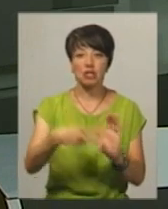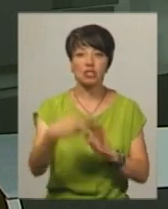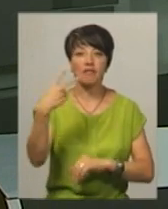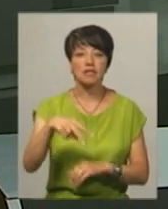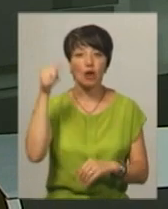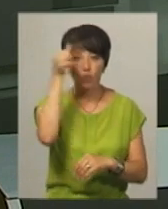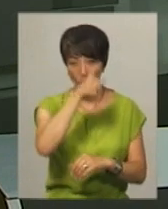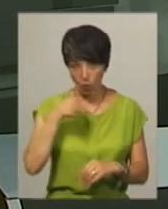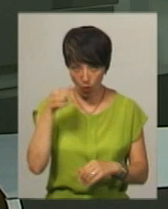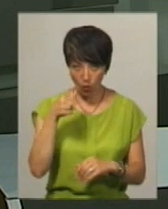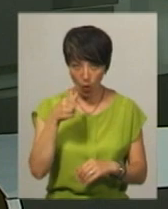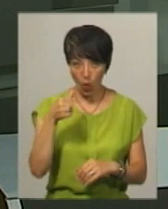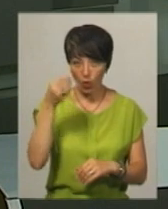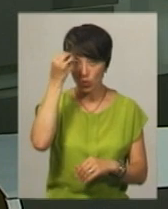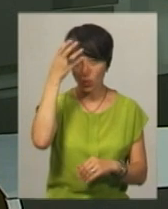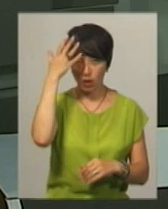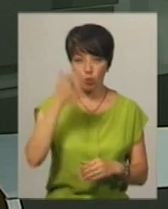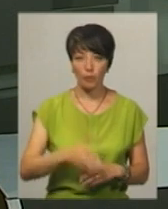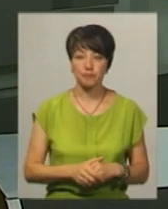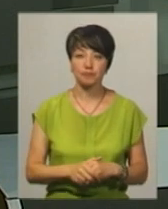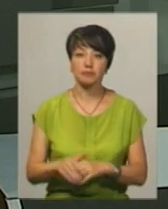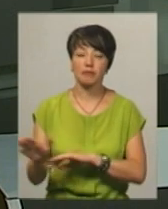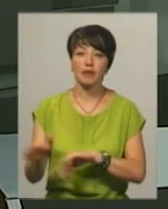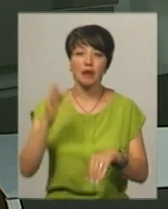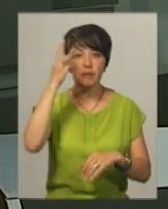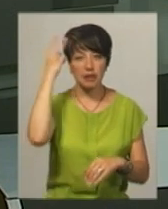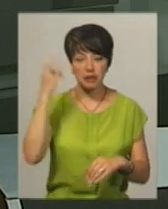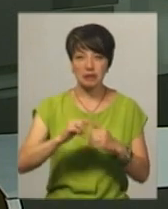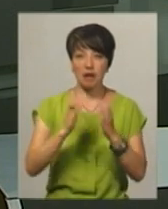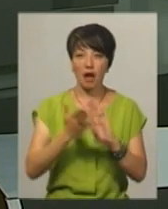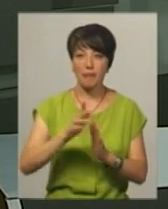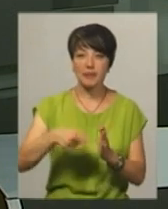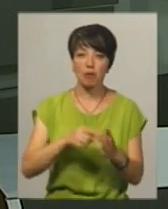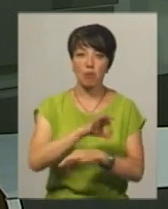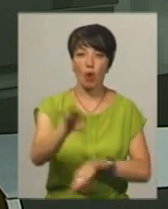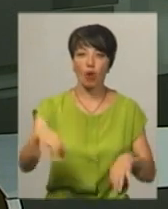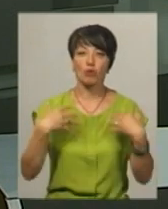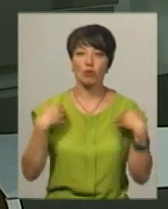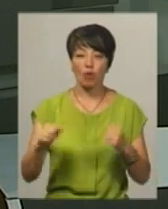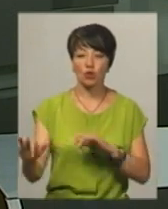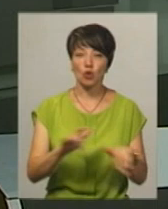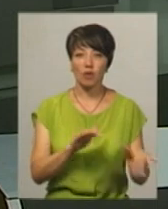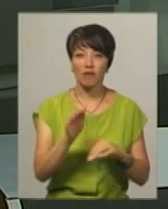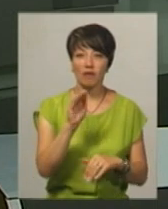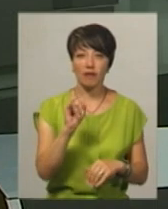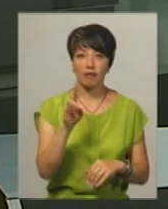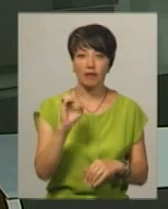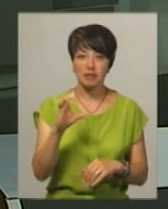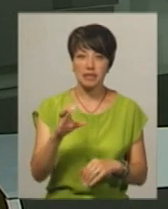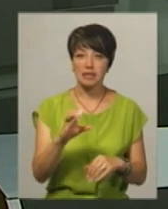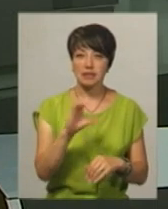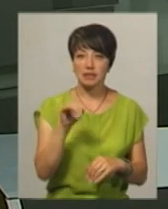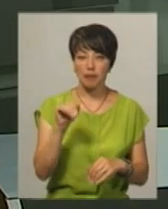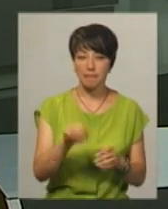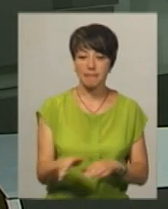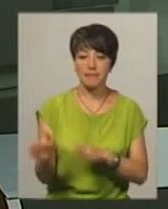року у Токіо. Хмельницький загальноміський проєкт оздоровчих руханок «Фітнес-сіті» перенесли з 10